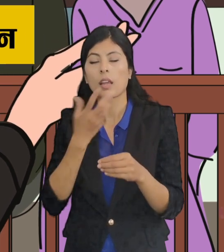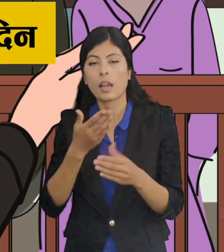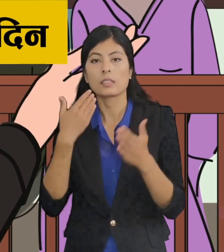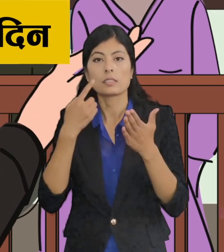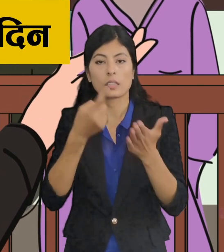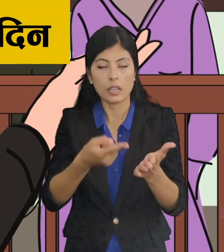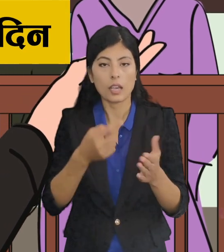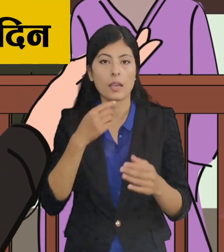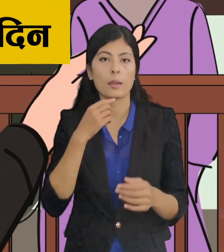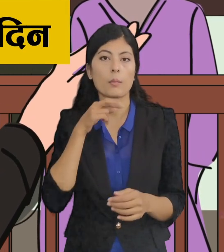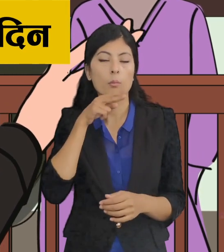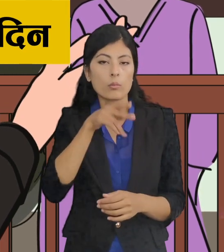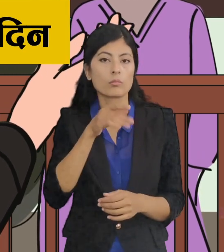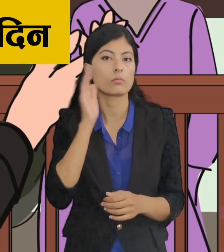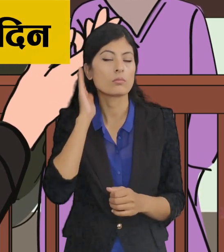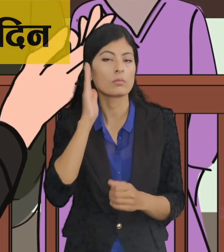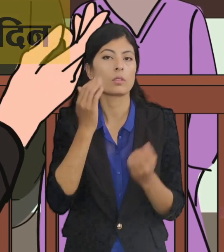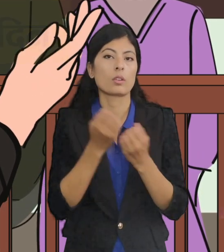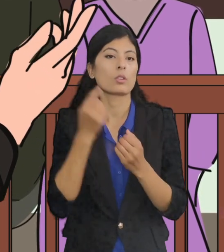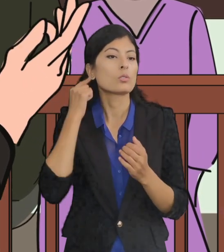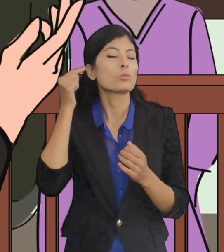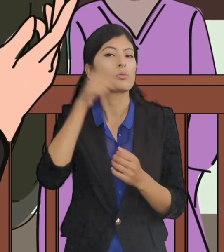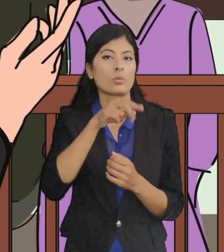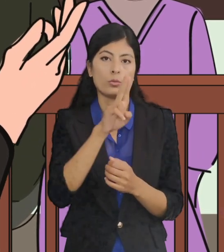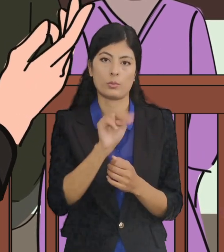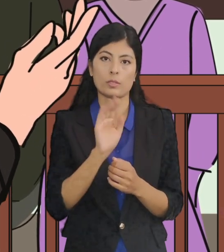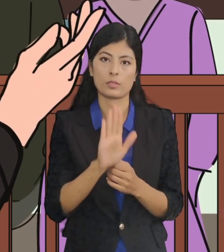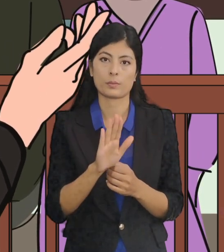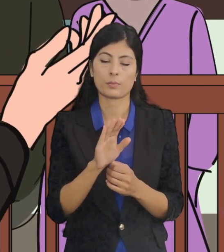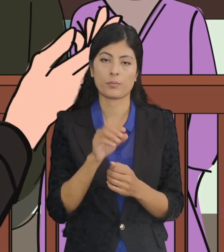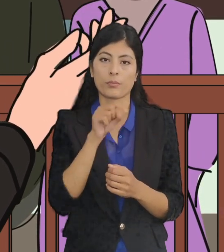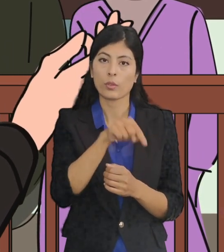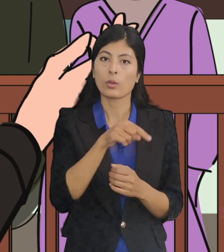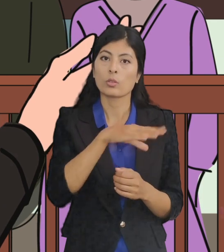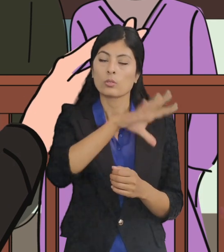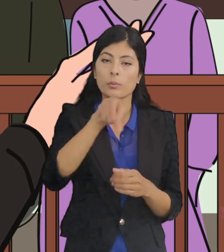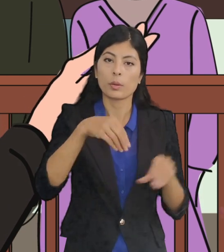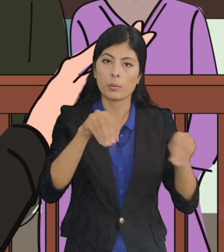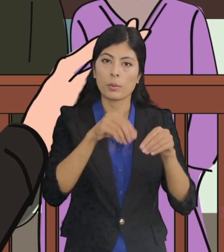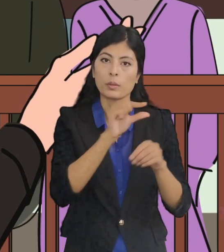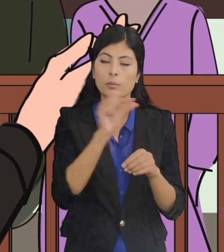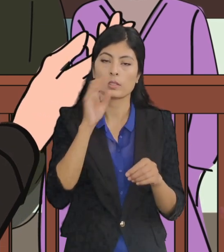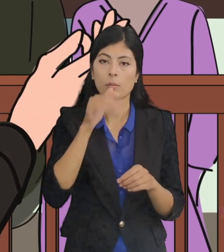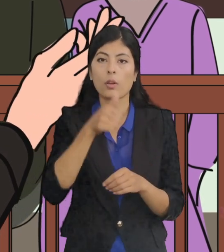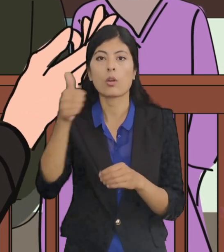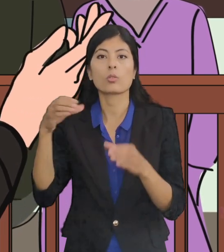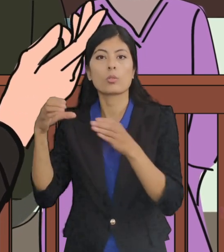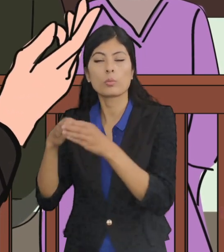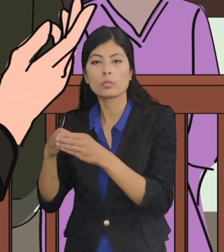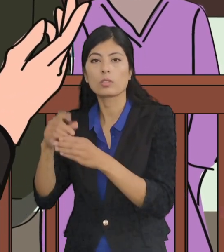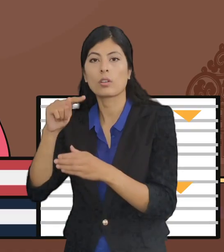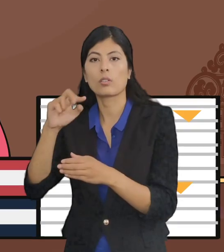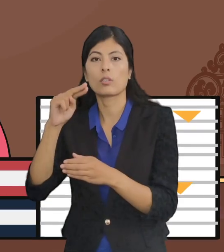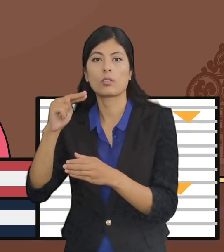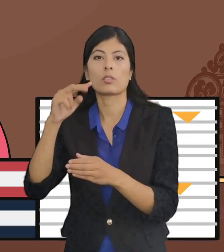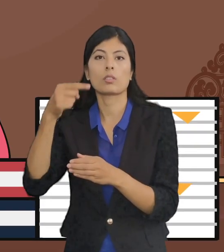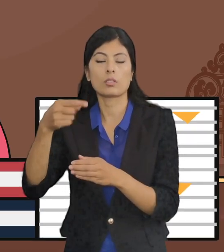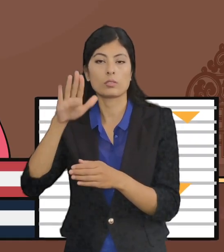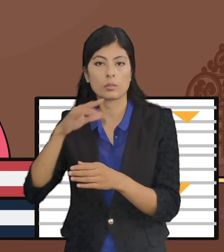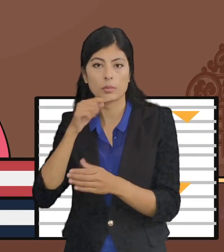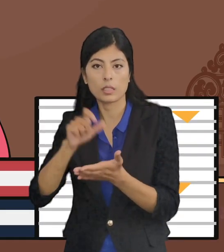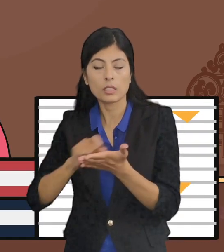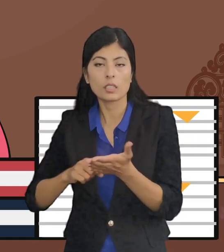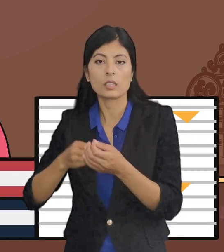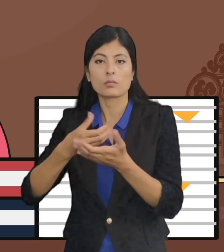में उपस्तित सब पक्ष सब के दुसर का पक्ष द्वारा पेस कैल गेल प्रमान एबं कागज देखा के पड़ के सुनावे के पड़ेया